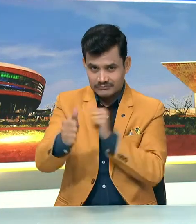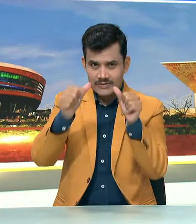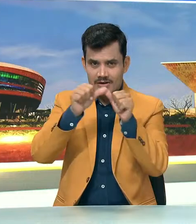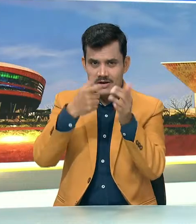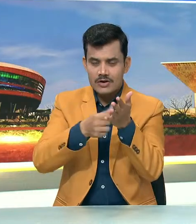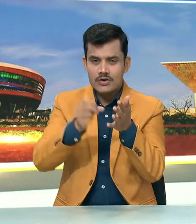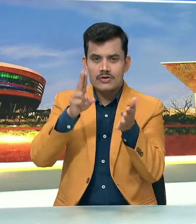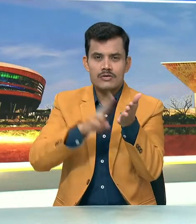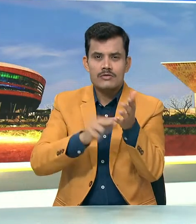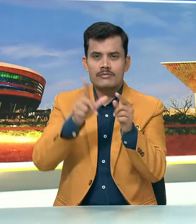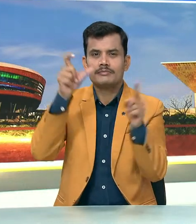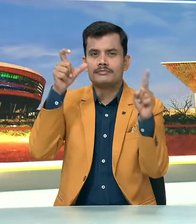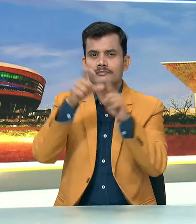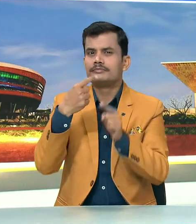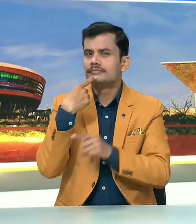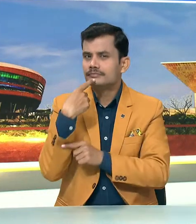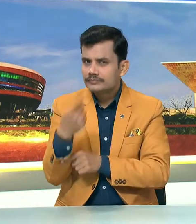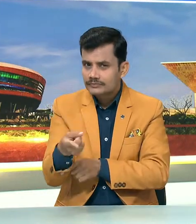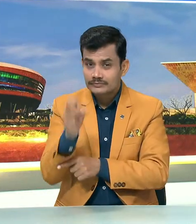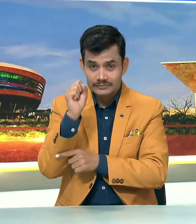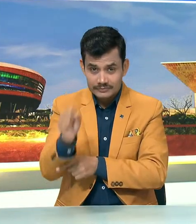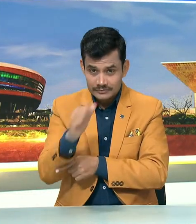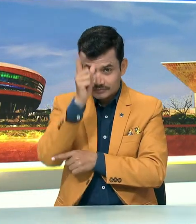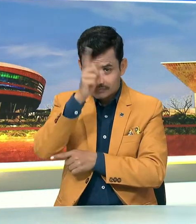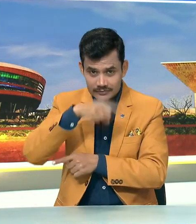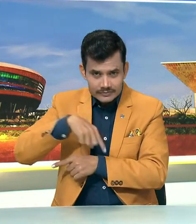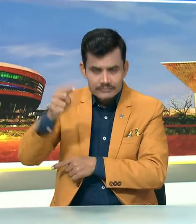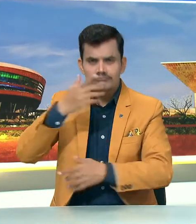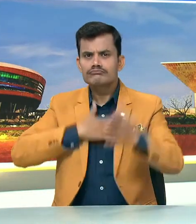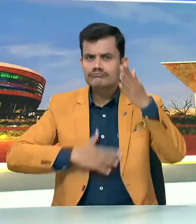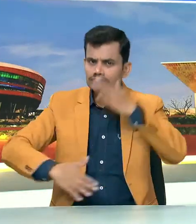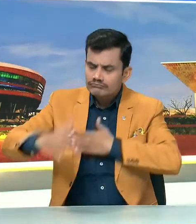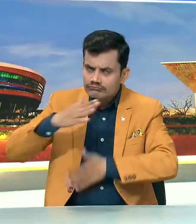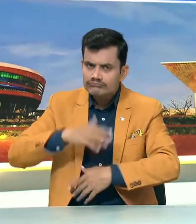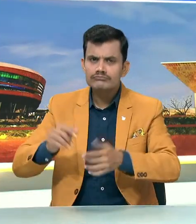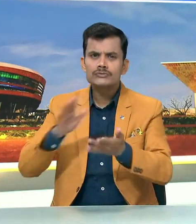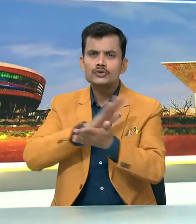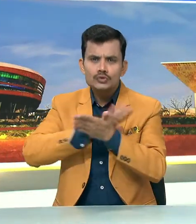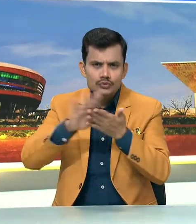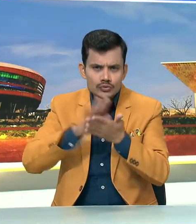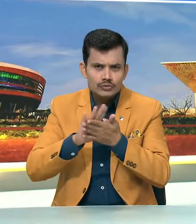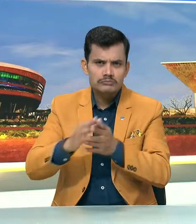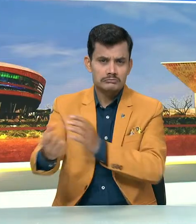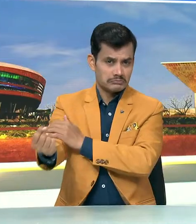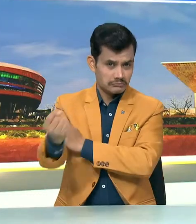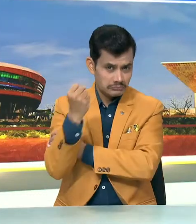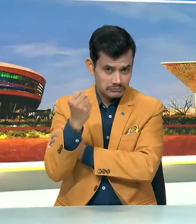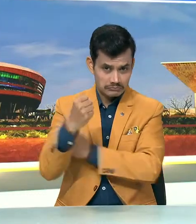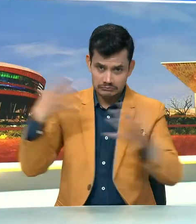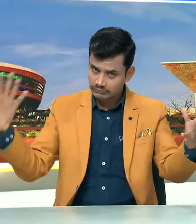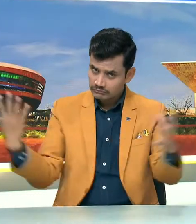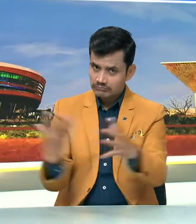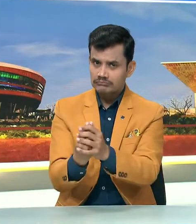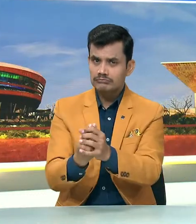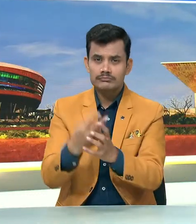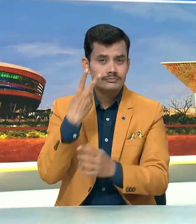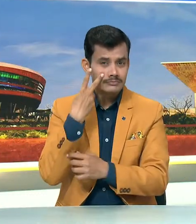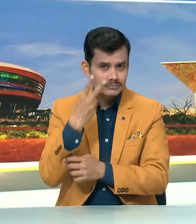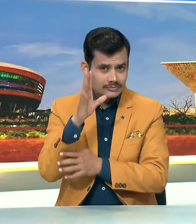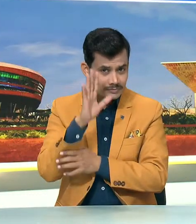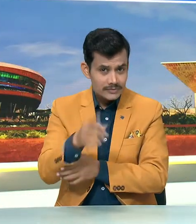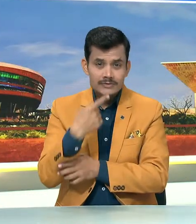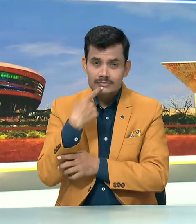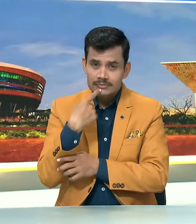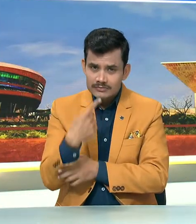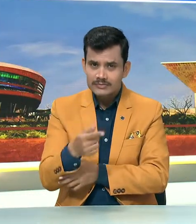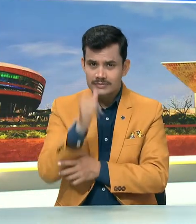अर्नौल्ड दिस्क ने कहा है कि उन्हें भारत में शांती नियाय और मजबूत संगठन दिखा है साथ ही उन्होंने ये भी